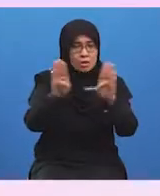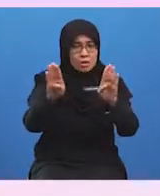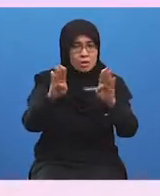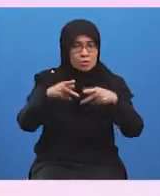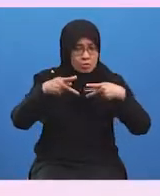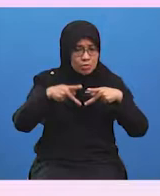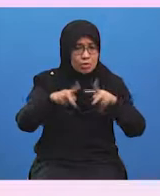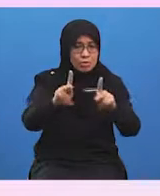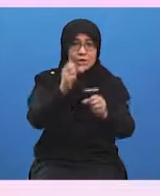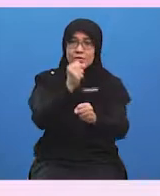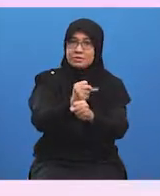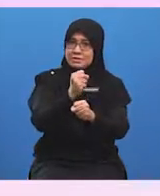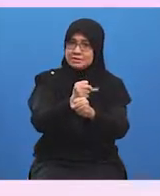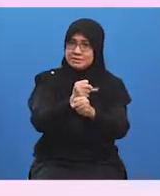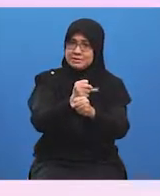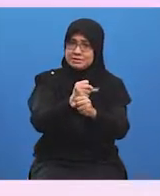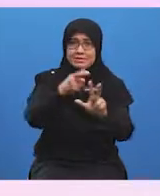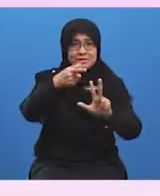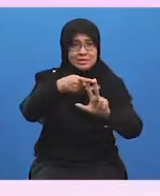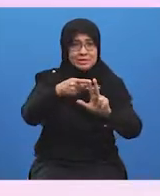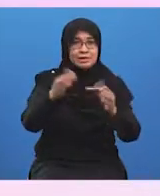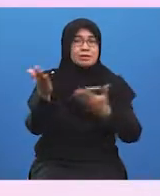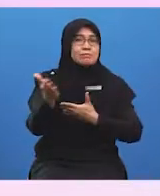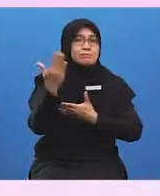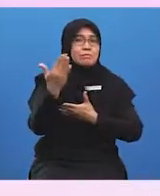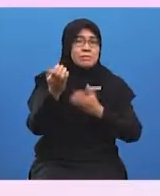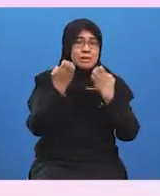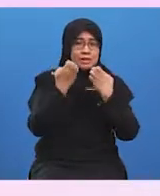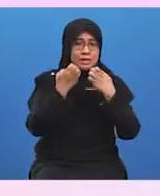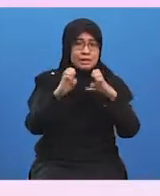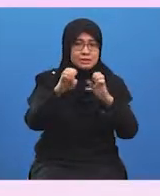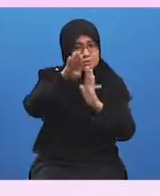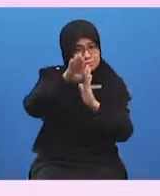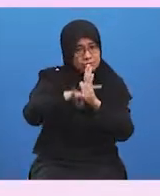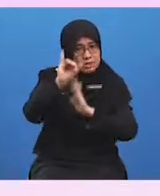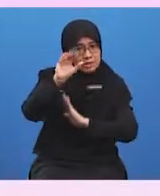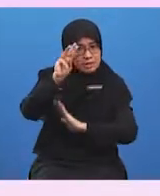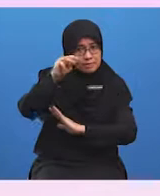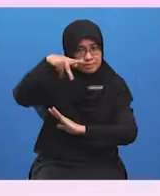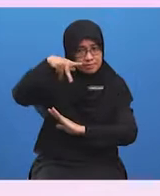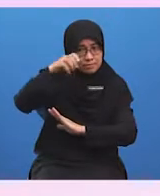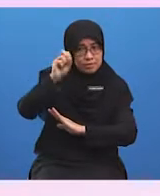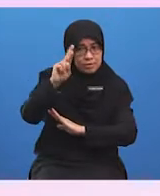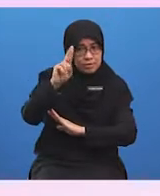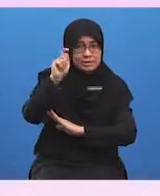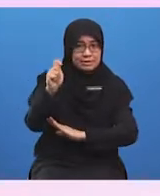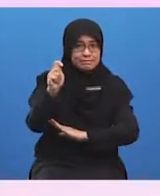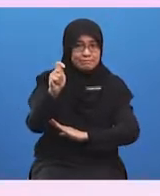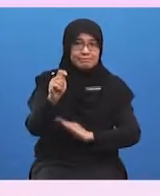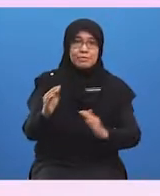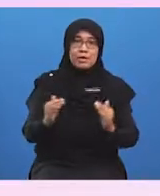pekerjaan. Ketiga, menggalakkan ekspor dan mengurangkan import. Keempat,